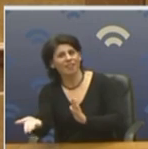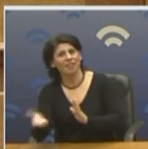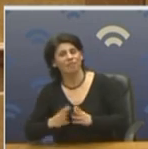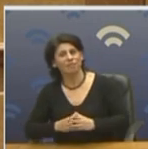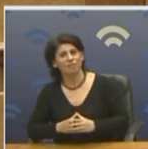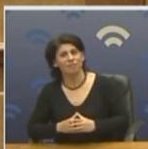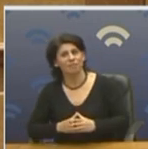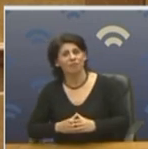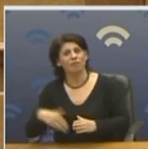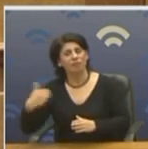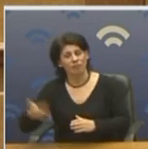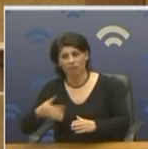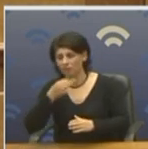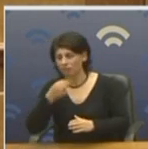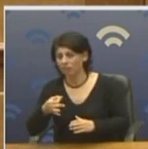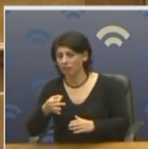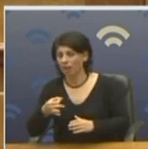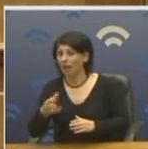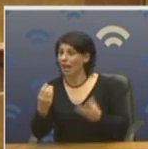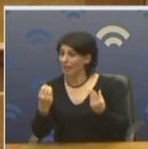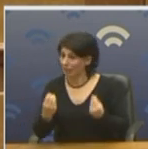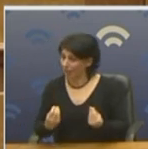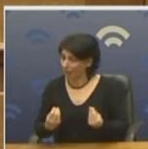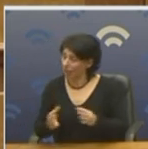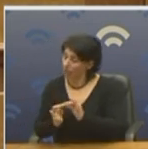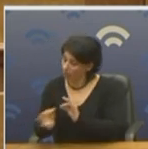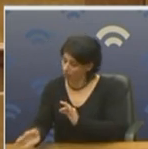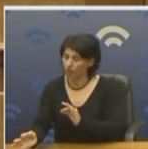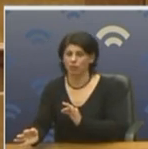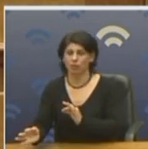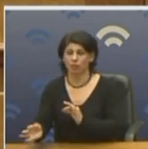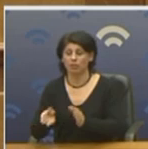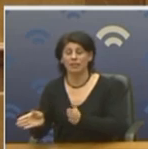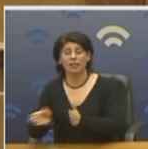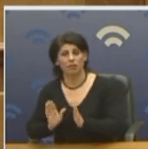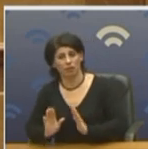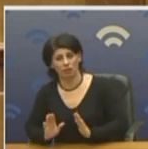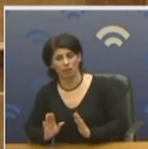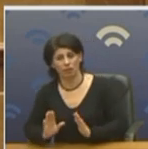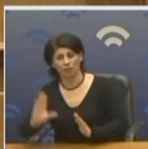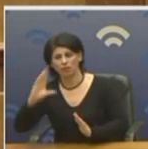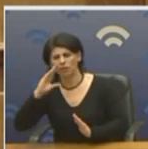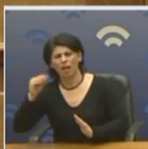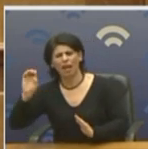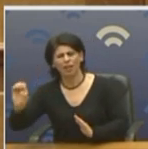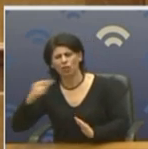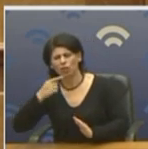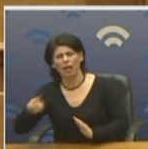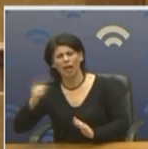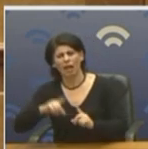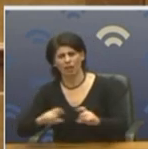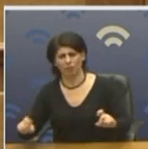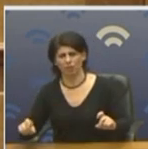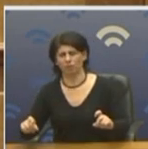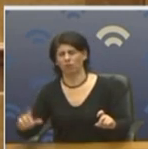Και βγαίνανε, δεν με διαφέρει ποιος το έκανε. Αν είναι καλό, κύριε Τσίπρα, μου, να εφαρμοστεί προς κάθε κατεύθυνση. Ο Ερντοργάν λέει κι άλλα με το Πετμέζι, λέει, υποφή στο κορονοϊό.